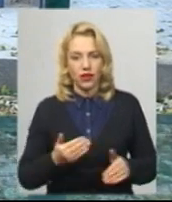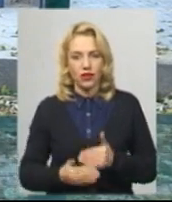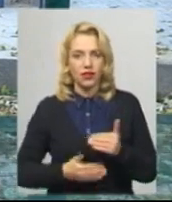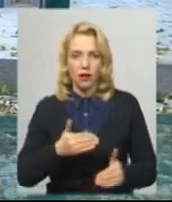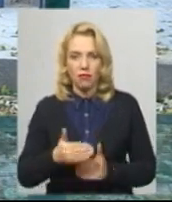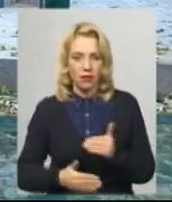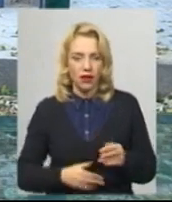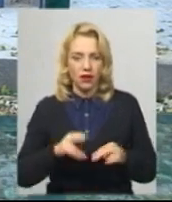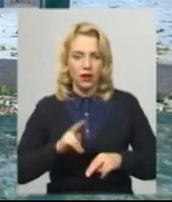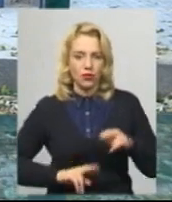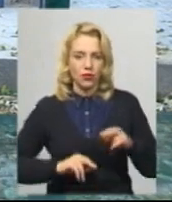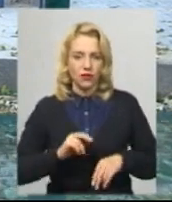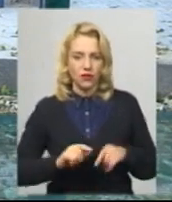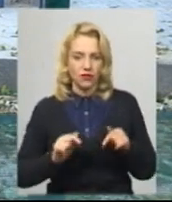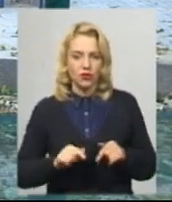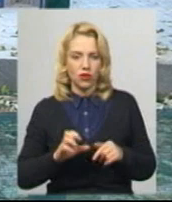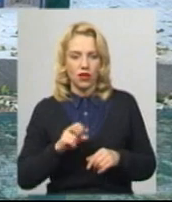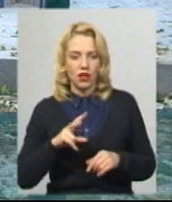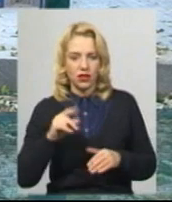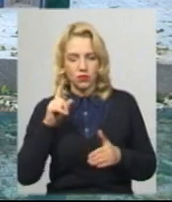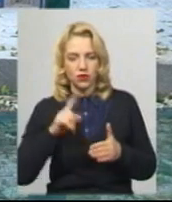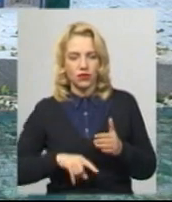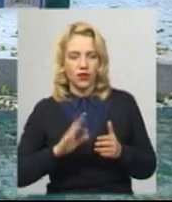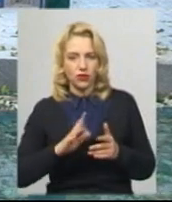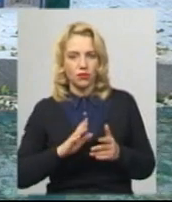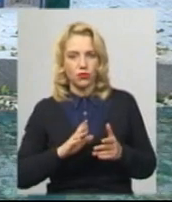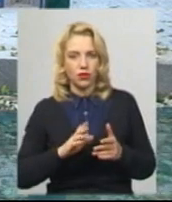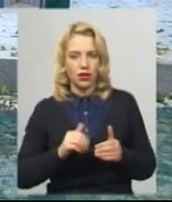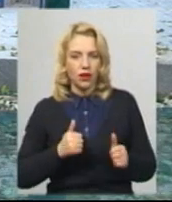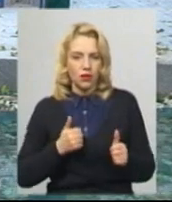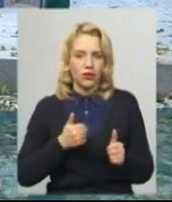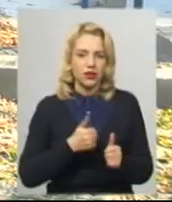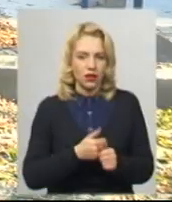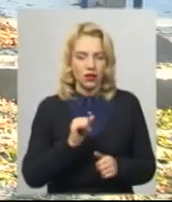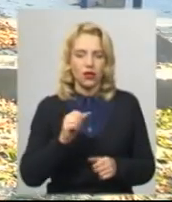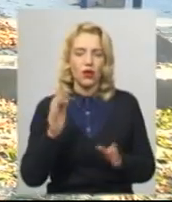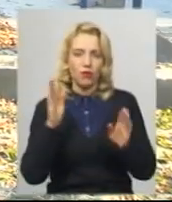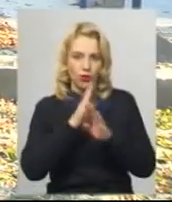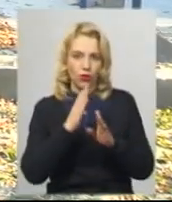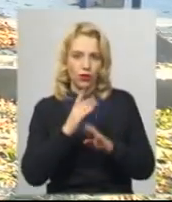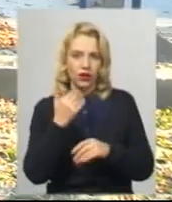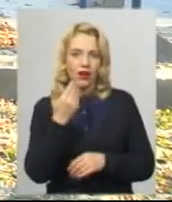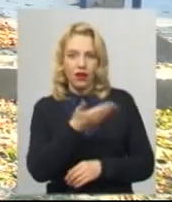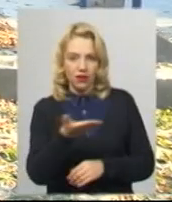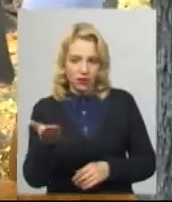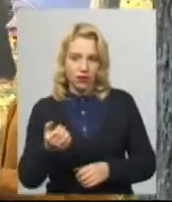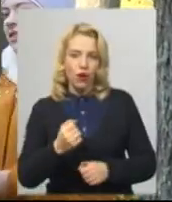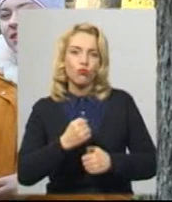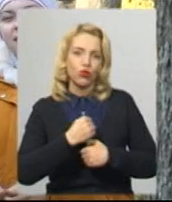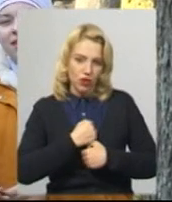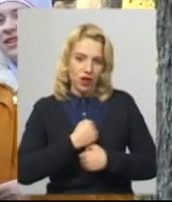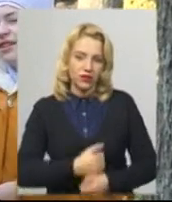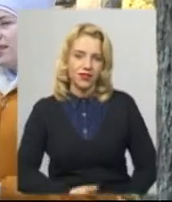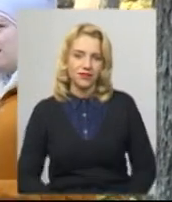будівництва цього, але сподіваюся, вони підтягнуться і погода їх пожаліє. Леся Боровець, Олександр Горішевський. Новини на